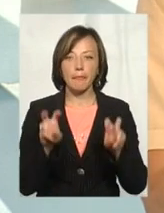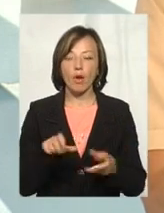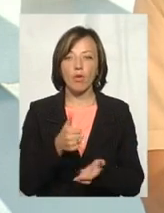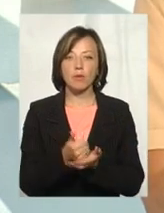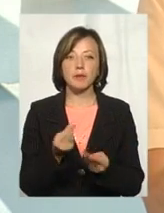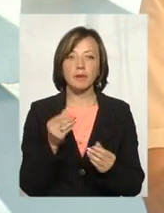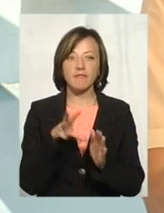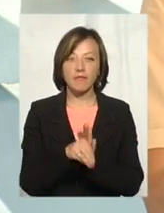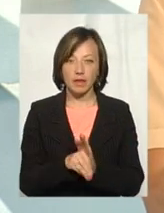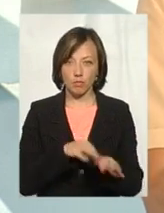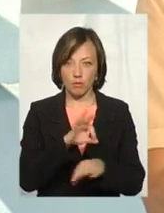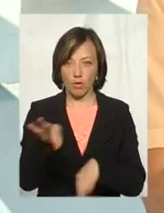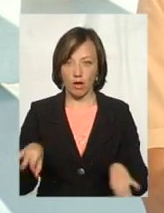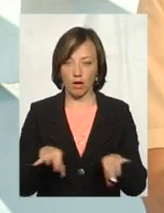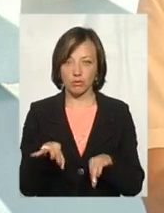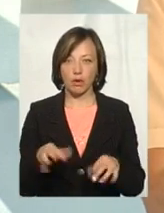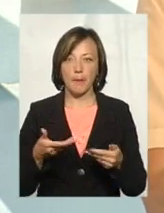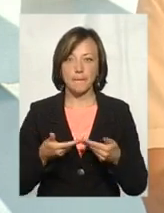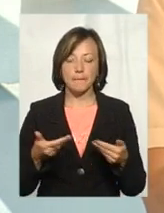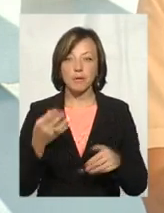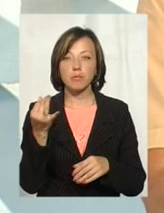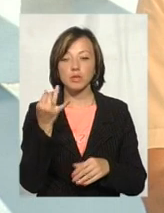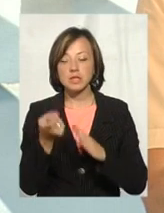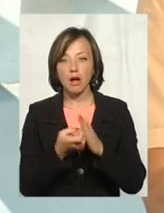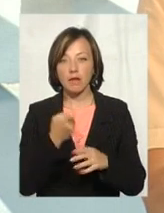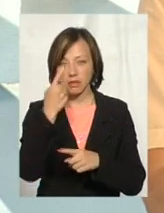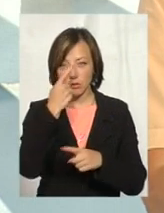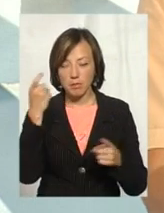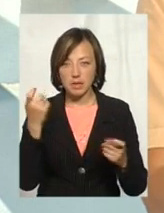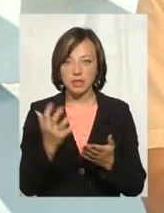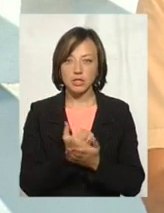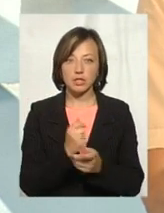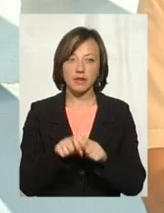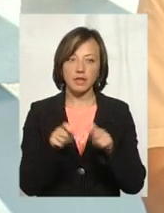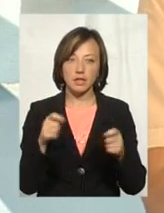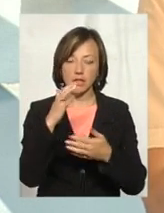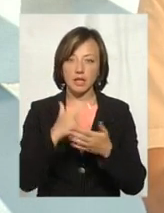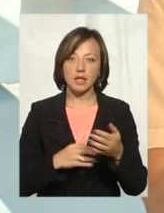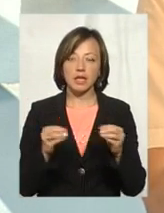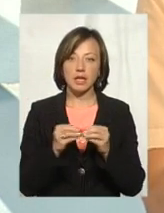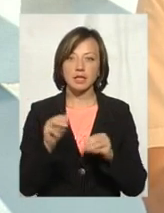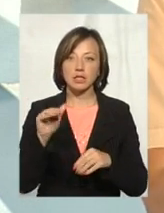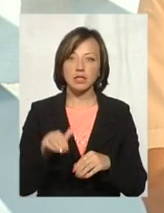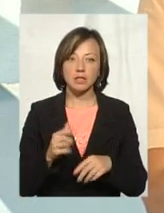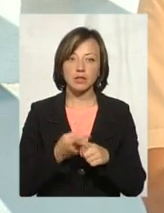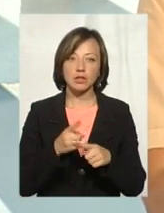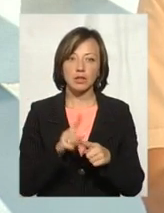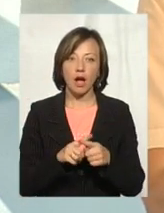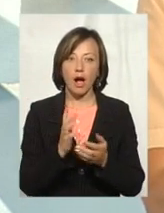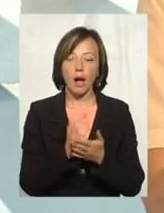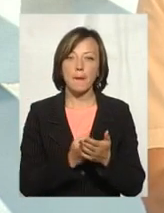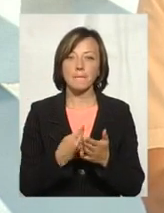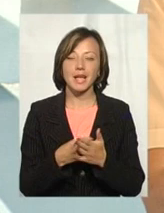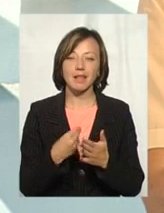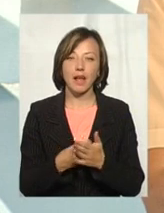інвестором цього всього проєкту. Ми поцікавилися інформацією, знайшли в відкритих джерелах 10 тисяч цієї фірми, статутний капітал,